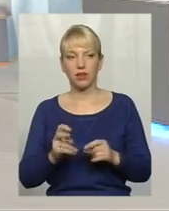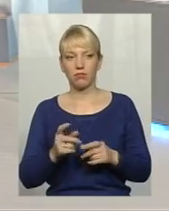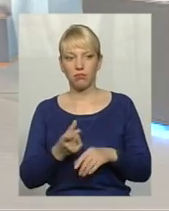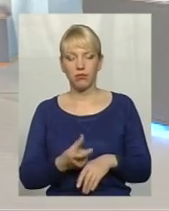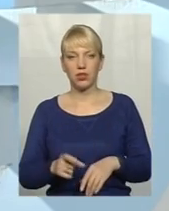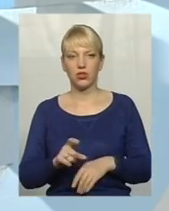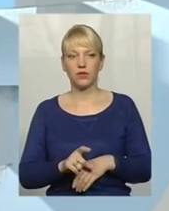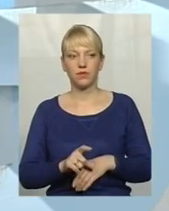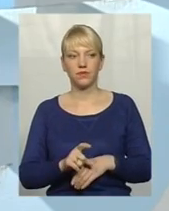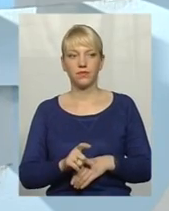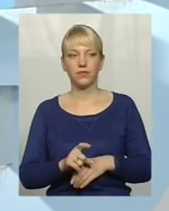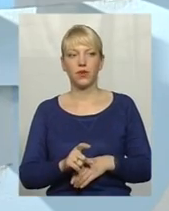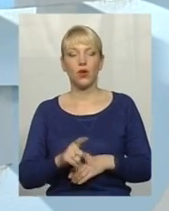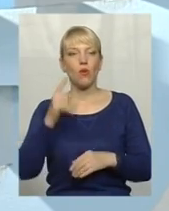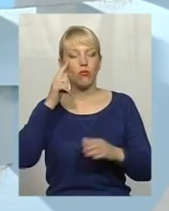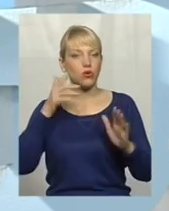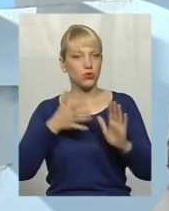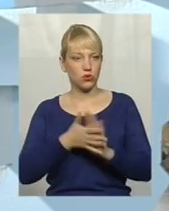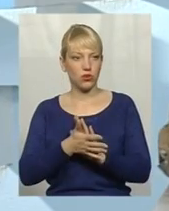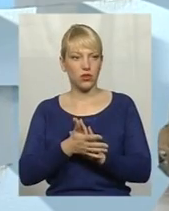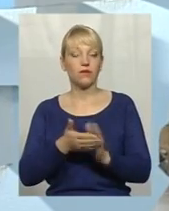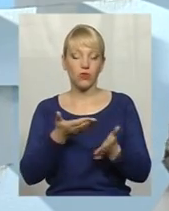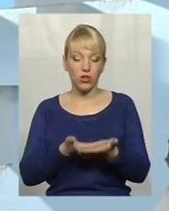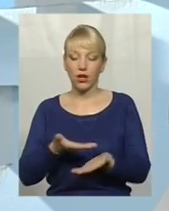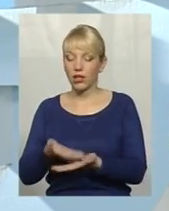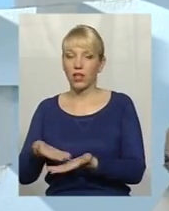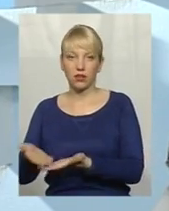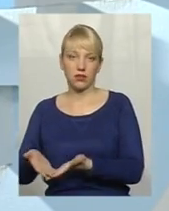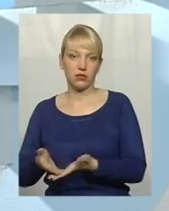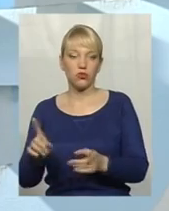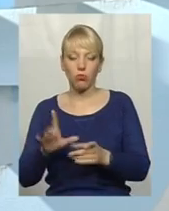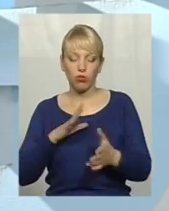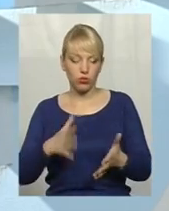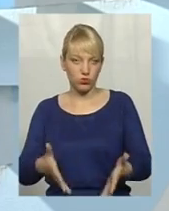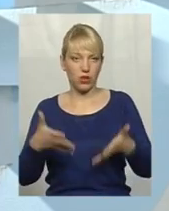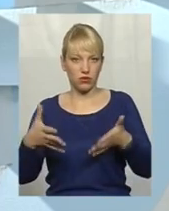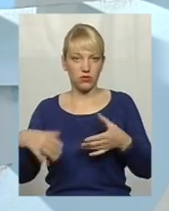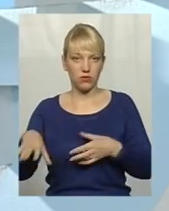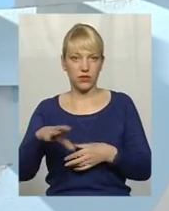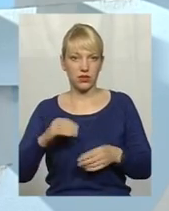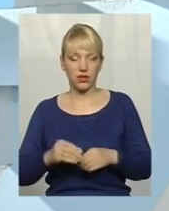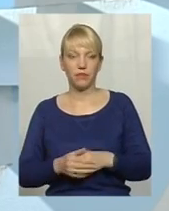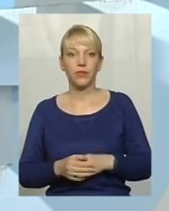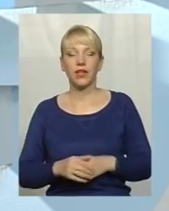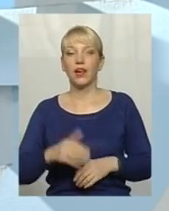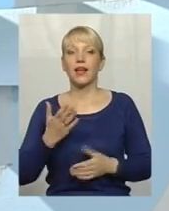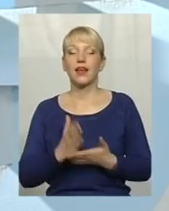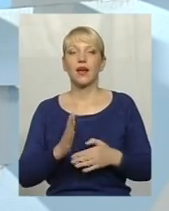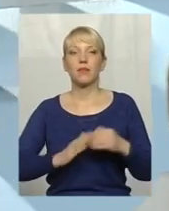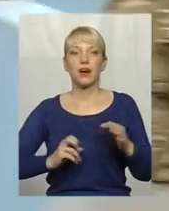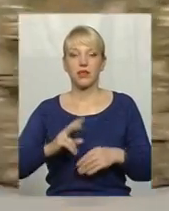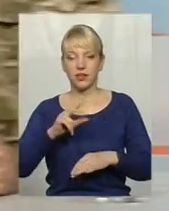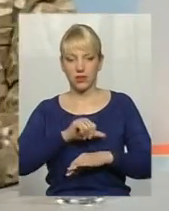прозора. Отак, отак, отак. Щоб все було видно і ясно. І тим більше є практика